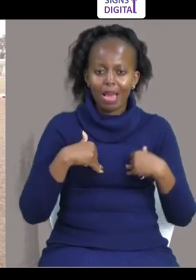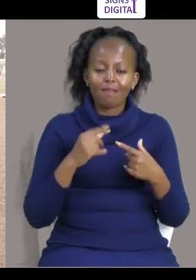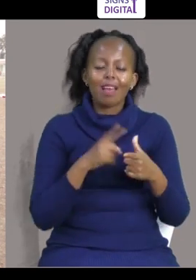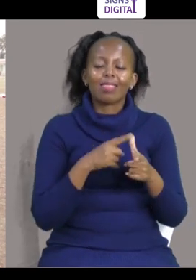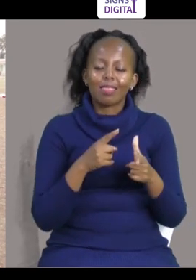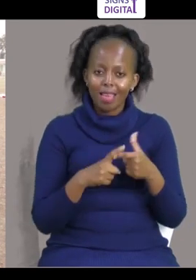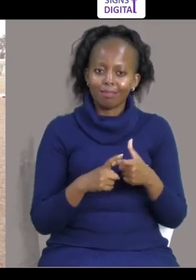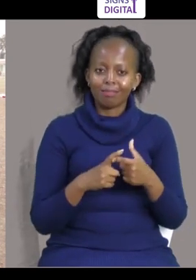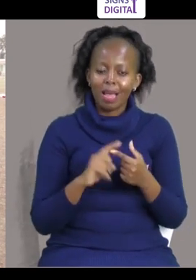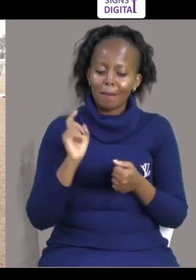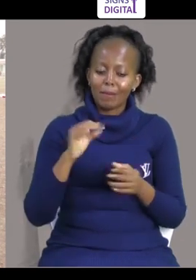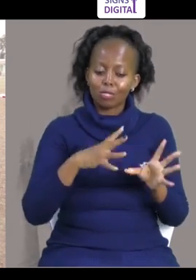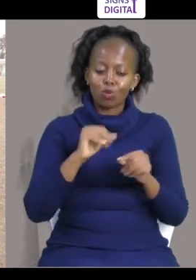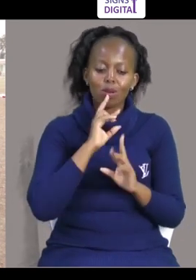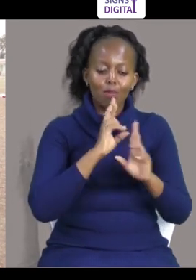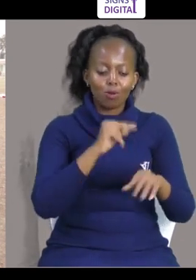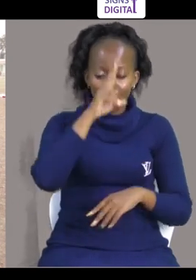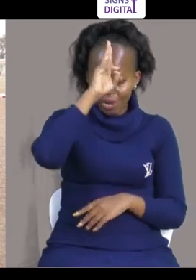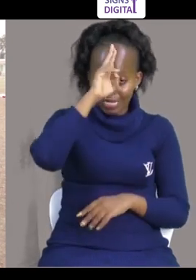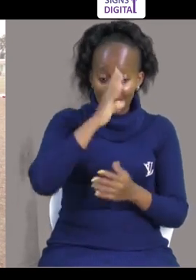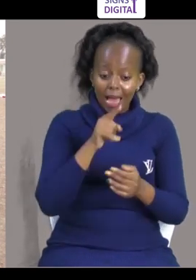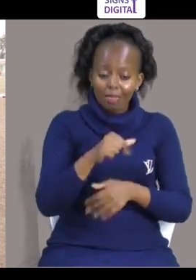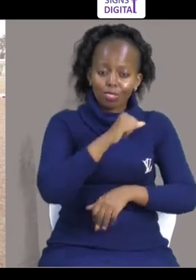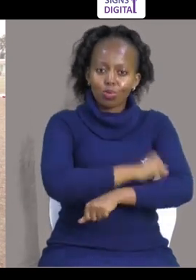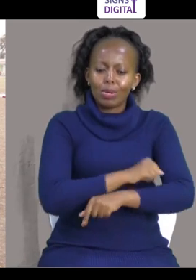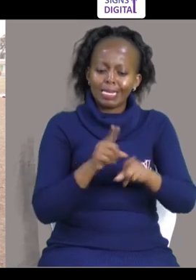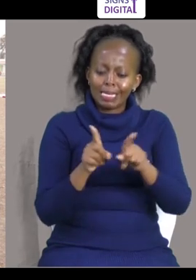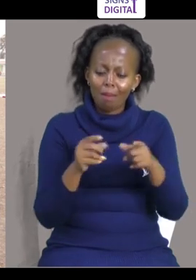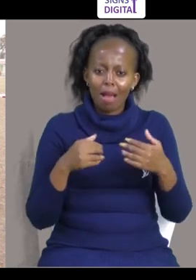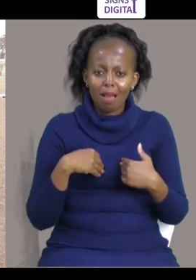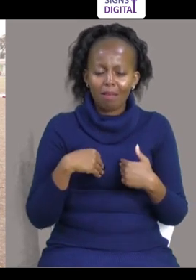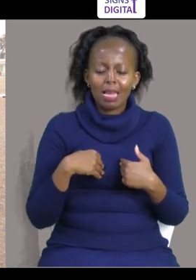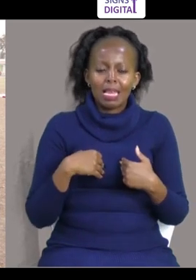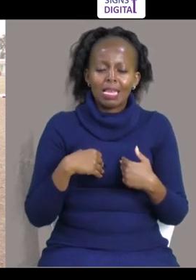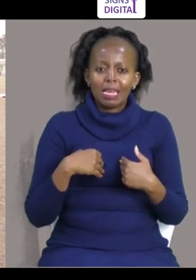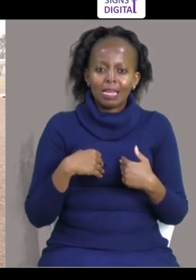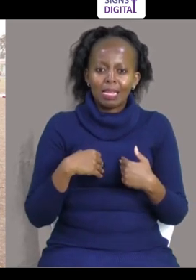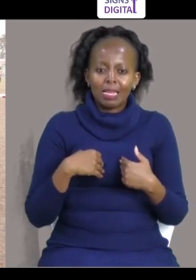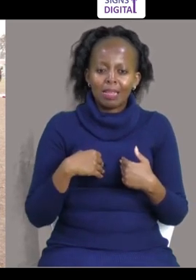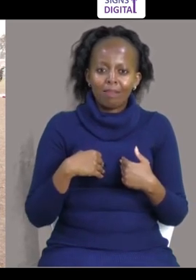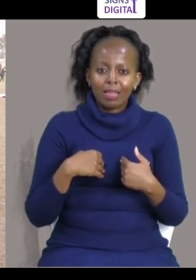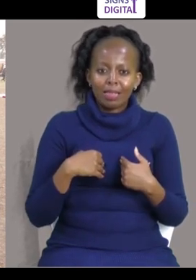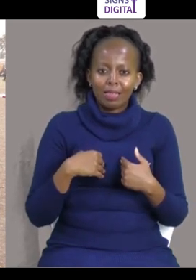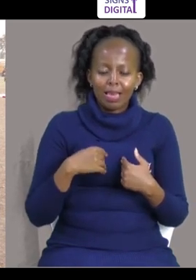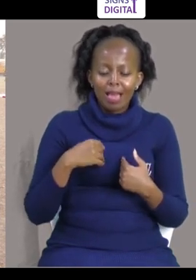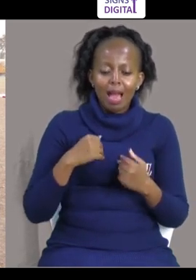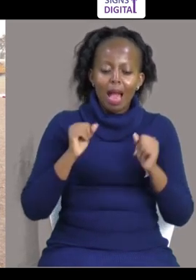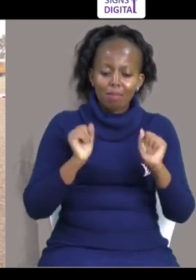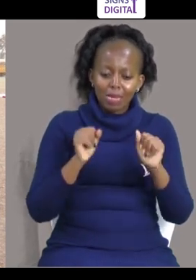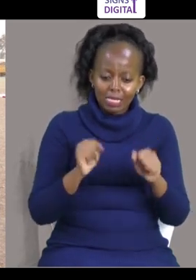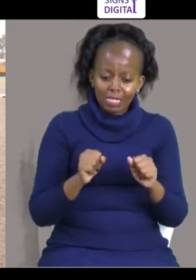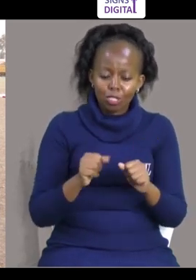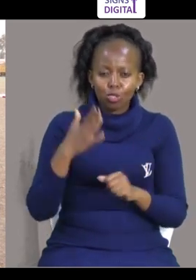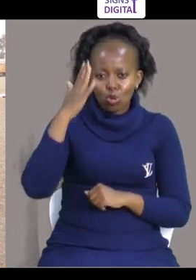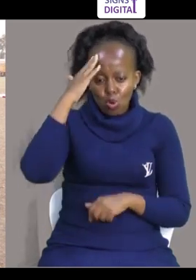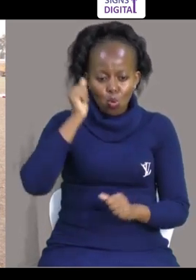jana Based on the reason Hatembei Yet Yoshure pia Diyo ikona ujuzi ya kujua Which